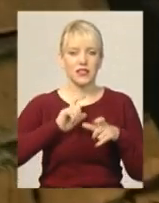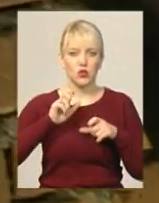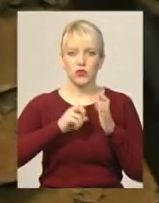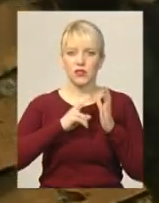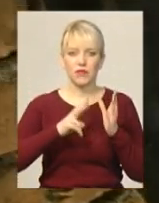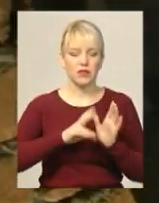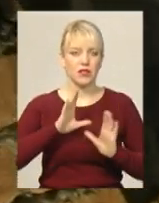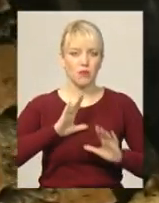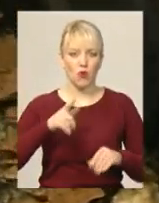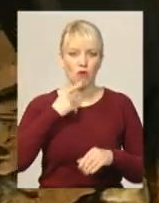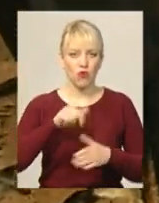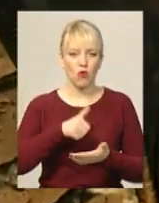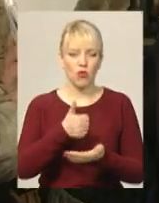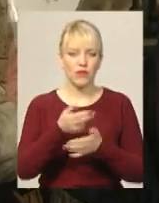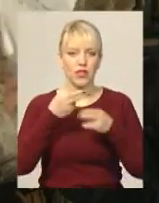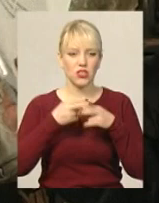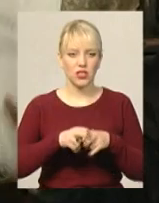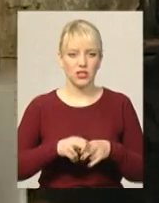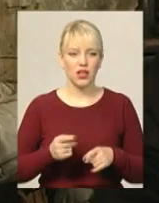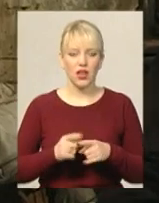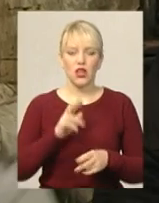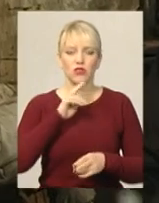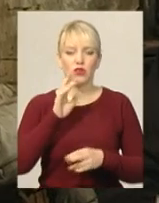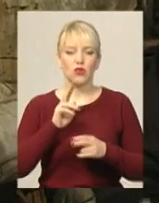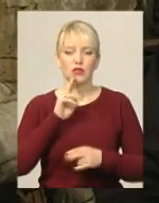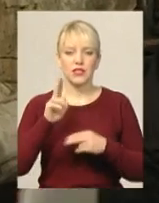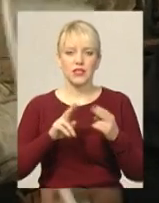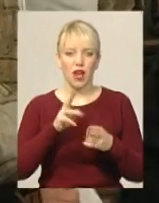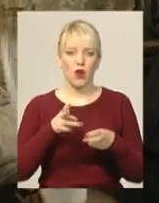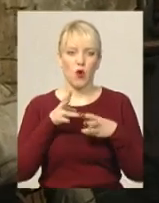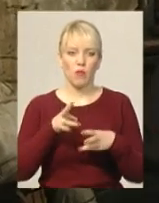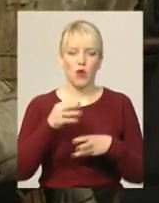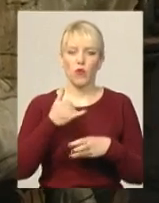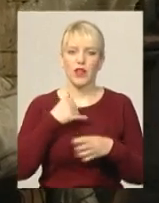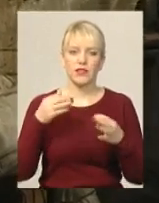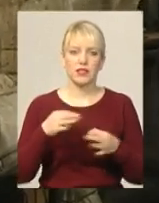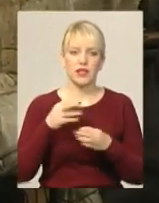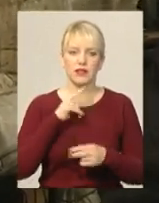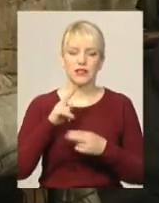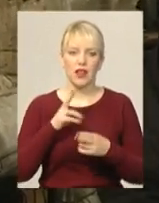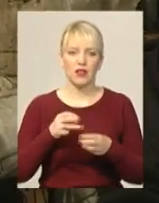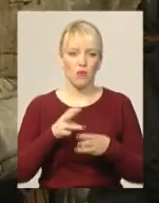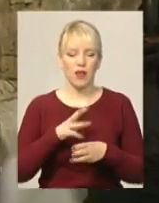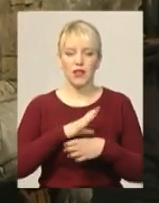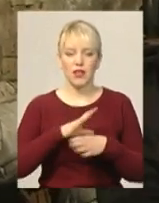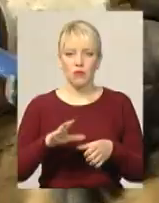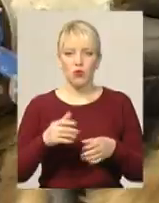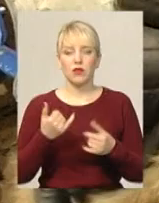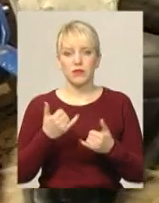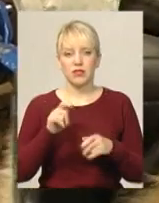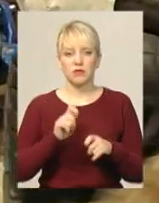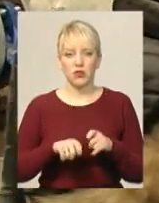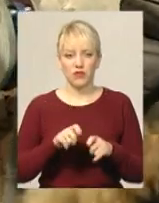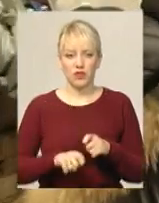інженер підприємства Кирило Красильников Щодо скарж на опалення, до нас жодної скарги на опалення наразі не поступало, але ми це перевіримо